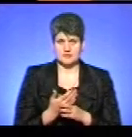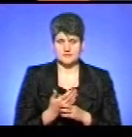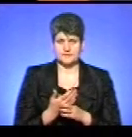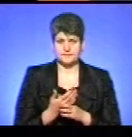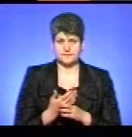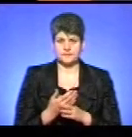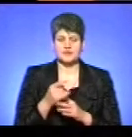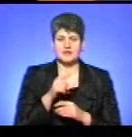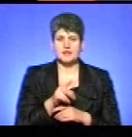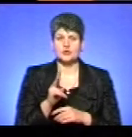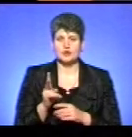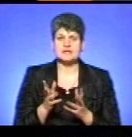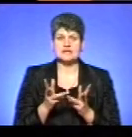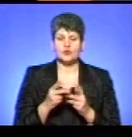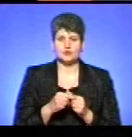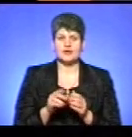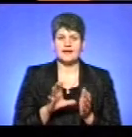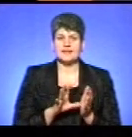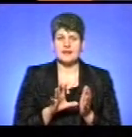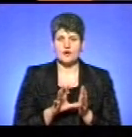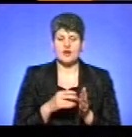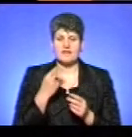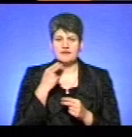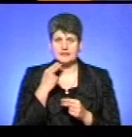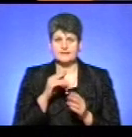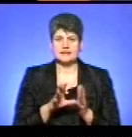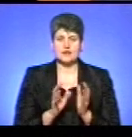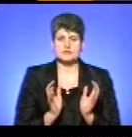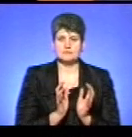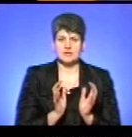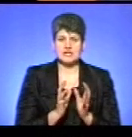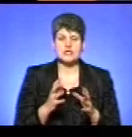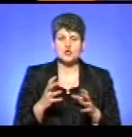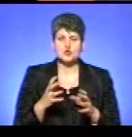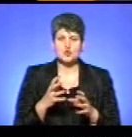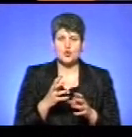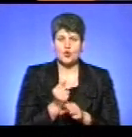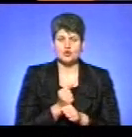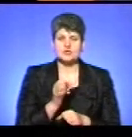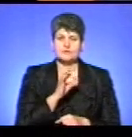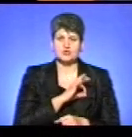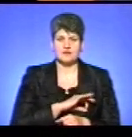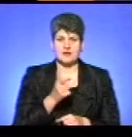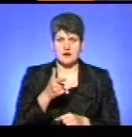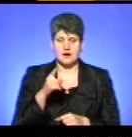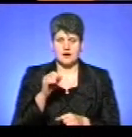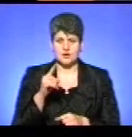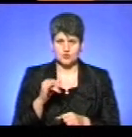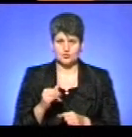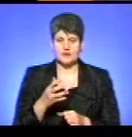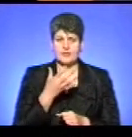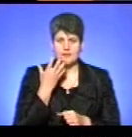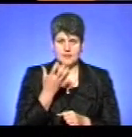за рахунок енергоефективності, за рахунок енергозбереження скорочує споживання газу, тепла,